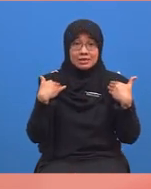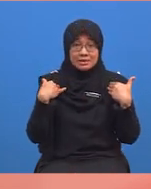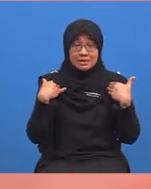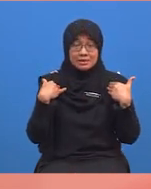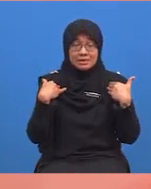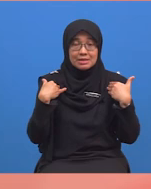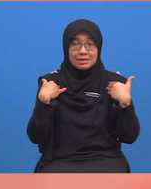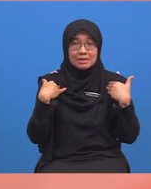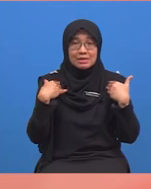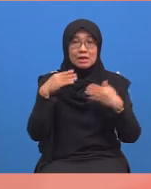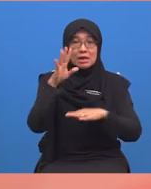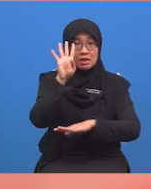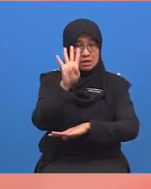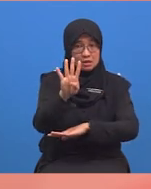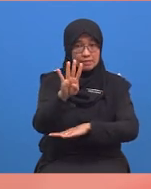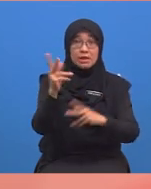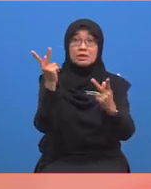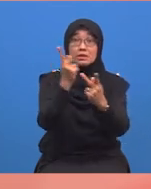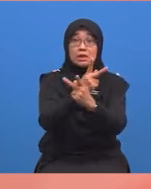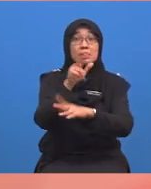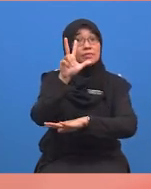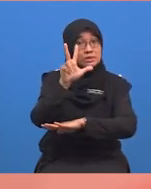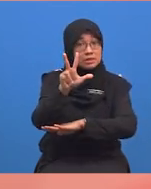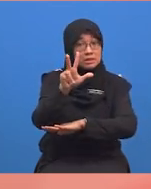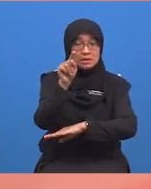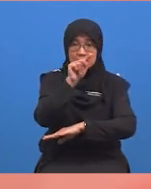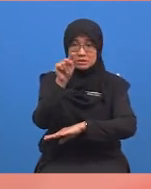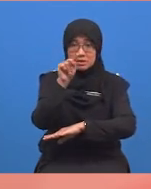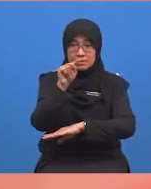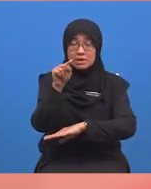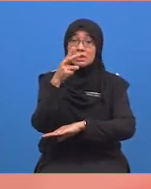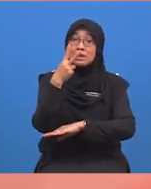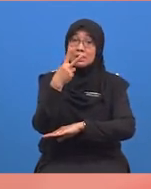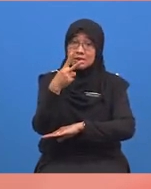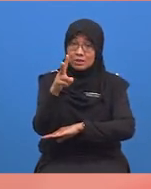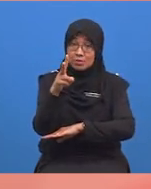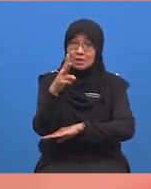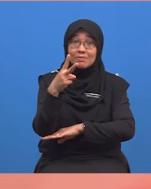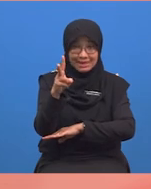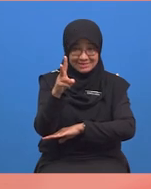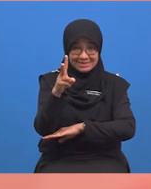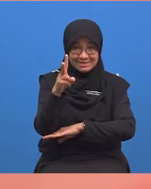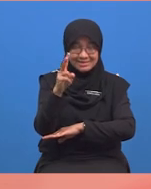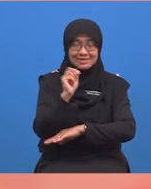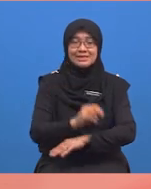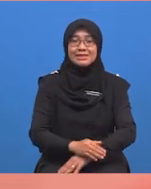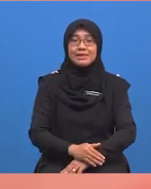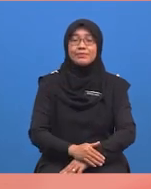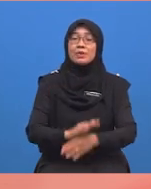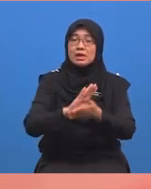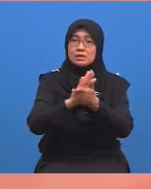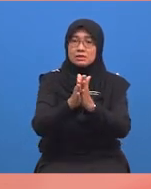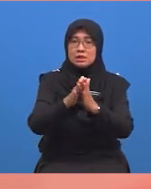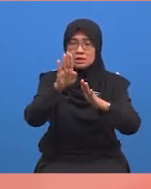iaitu empat darab tiga sama dengan dua belas. Jadi,